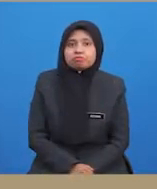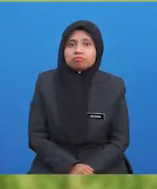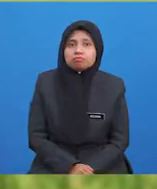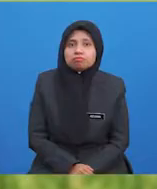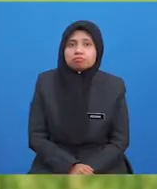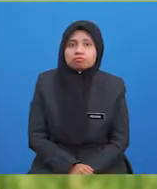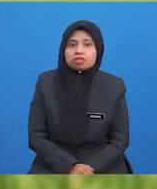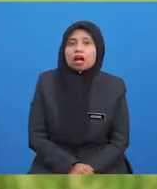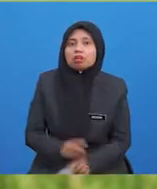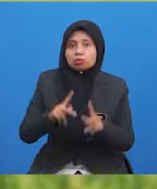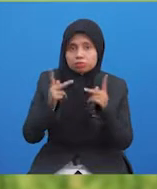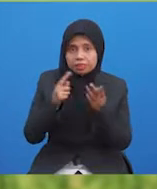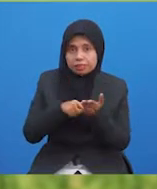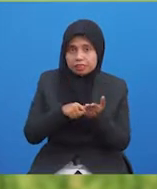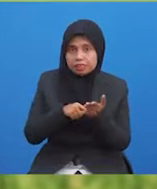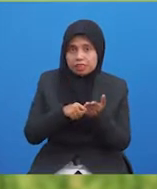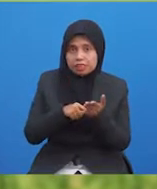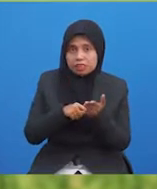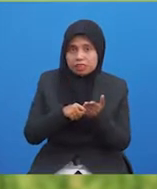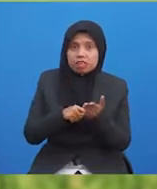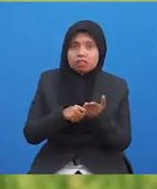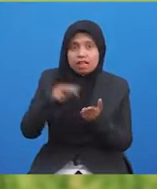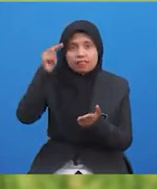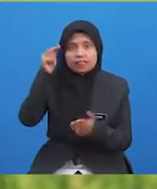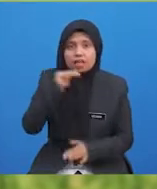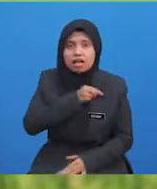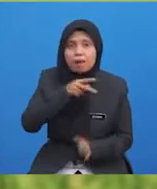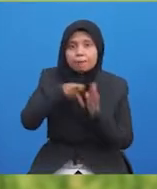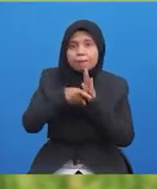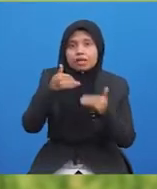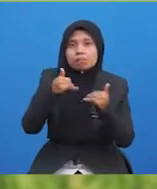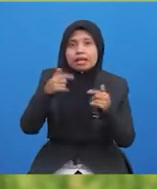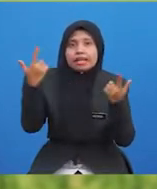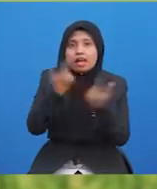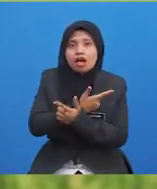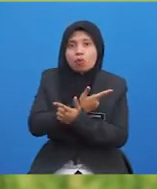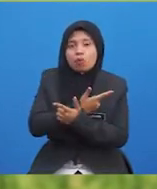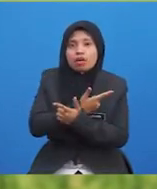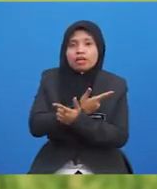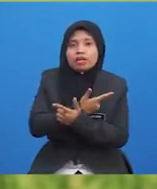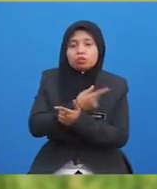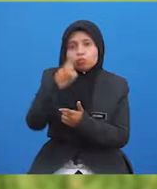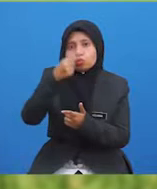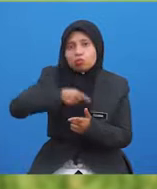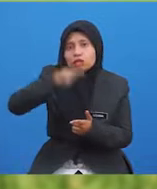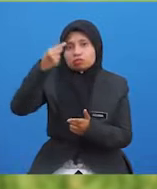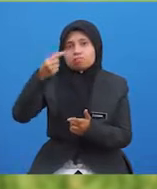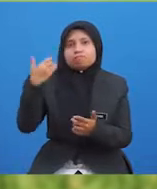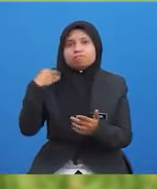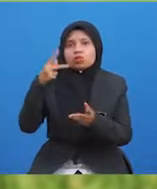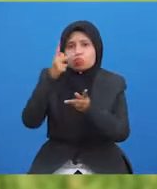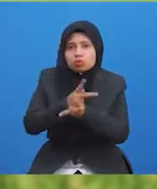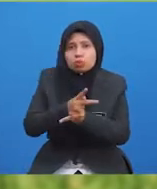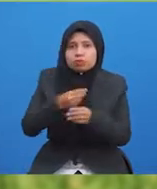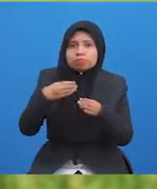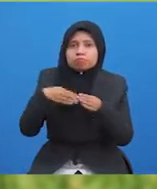Dalam konteks ini, persepsi tentang niat pemain lawan untuk mengasari seseorang individu adalah lebih